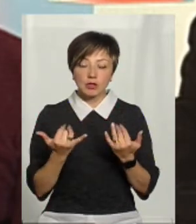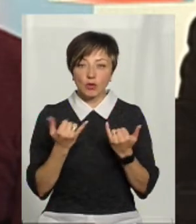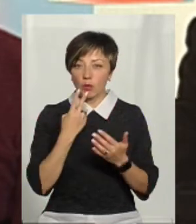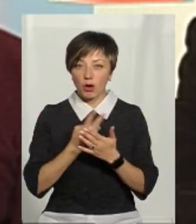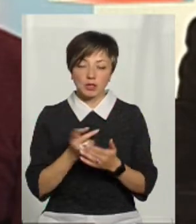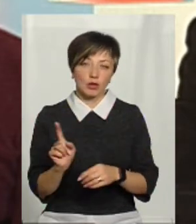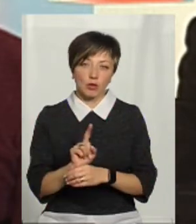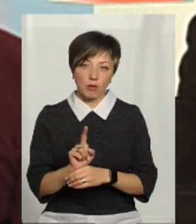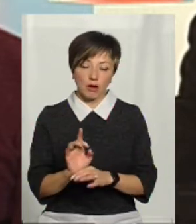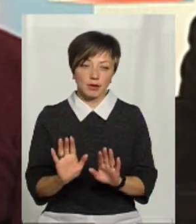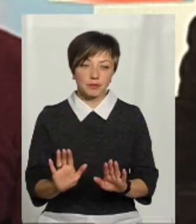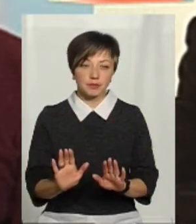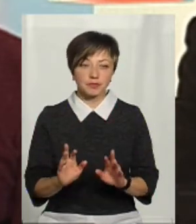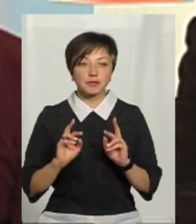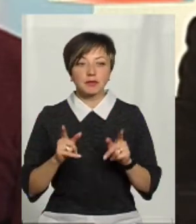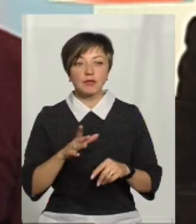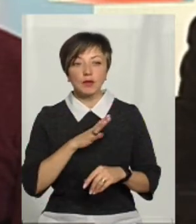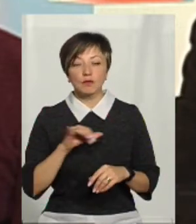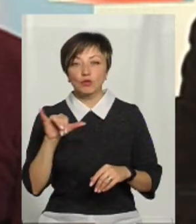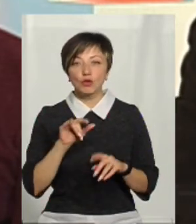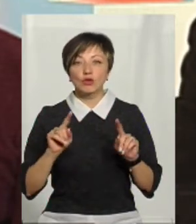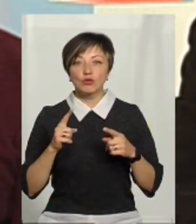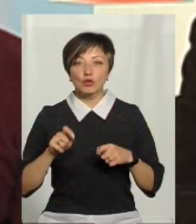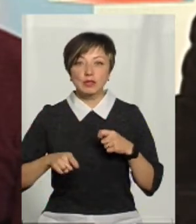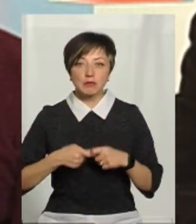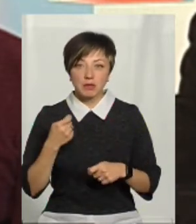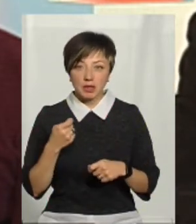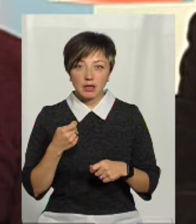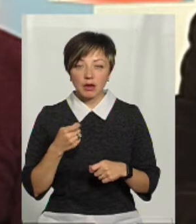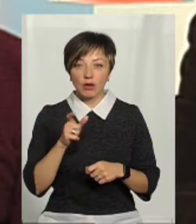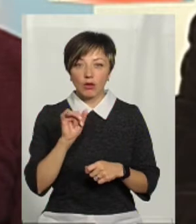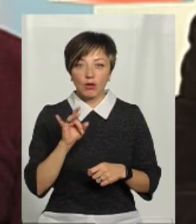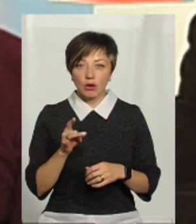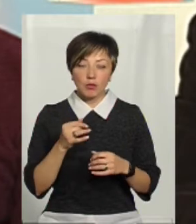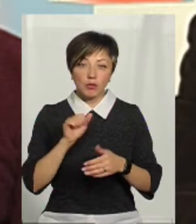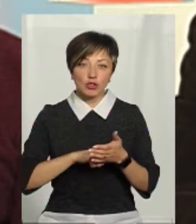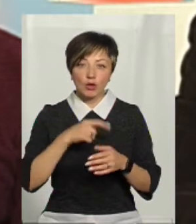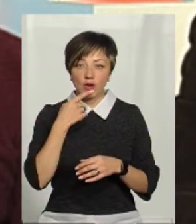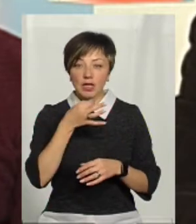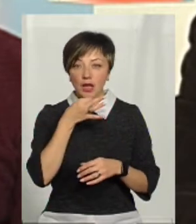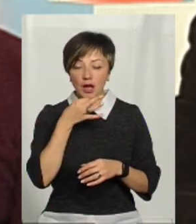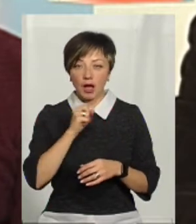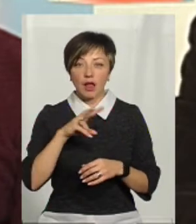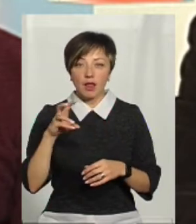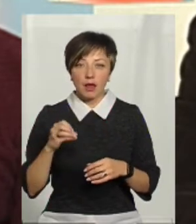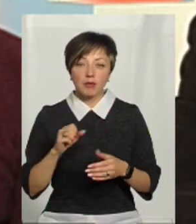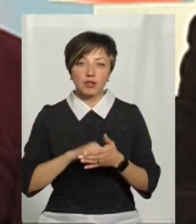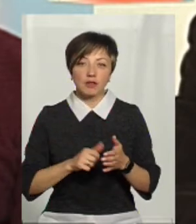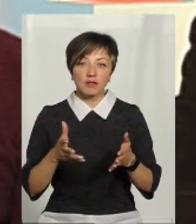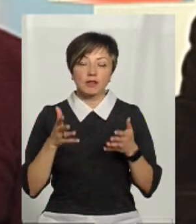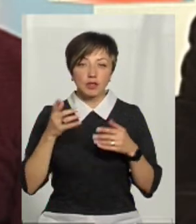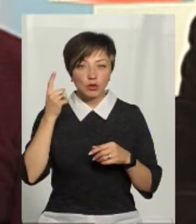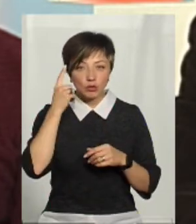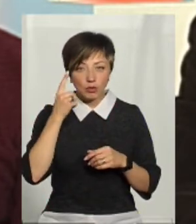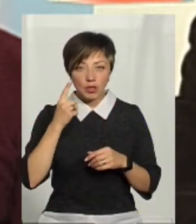Сьогодні показники нормальні. Як було в суботу, чому пройшов збій? Ну, причин ми говорити зарано, але причин, це все вияснє ці,